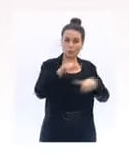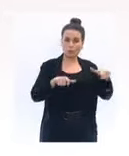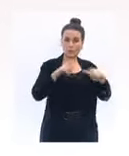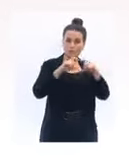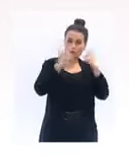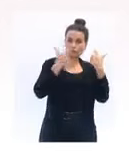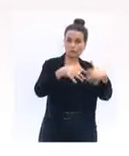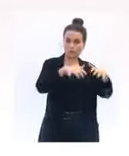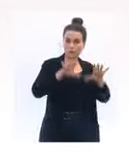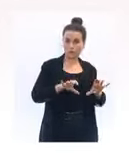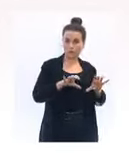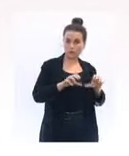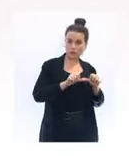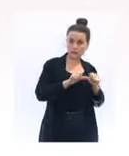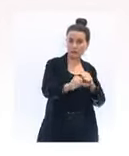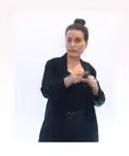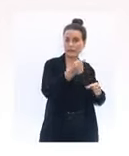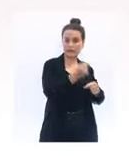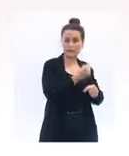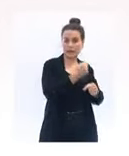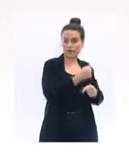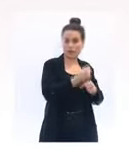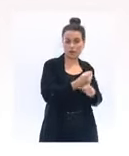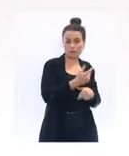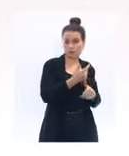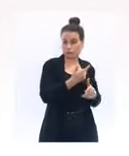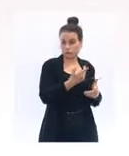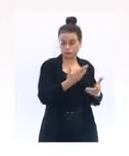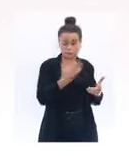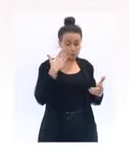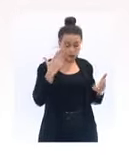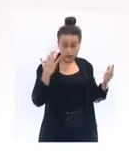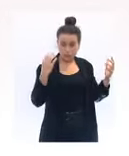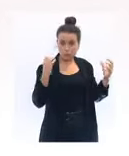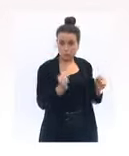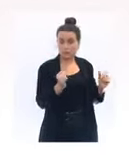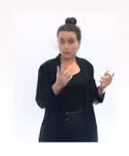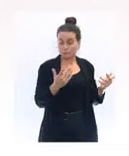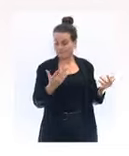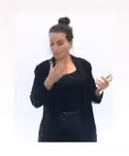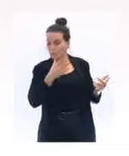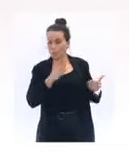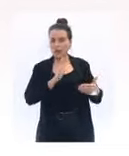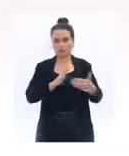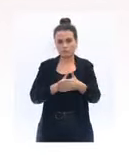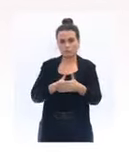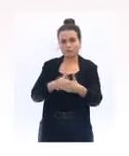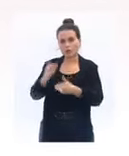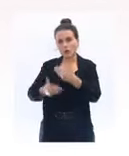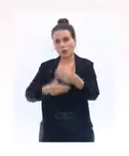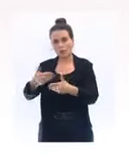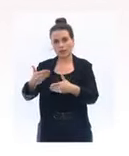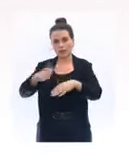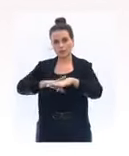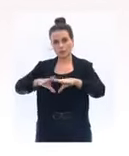télétravail pour toutes les activités qui le permettent, en présentiel pour le reste, s'agissant notamment